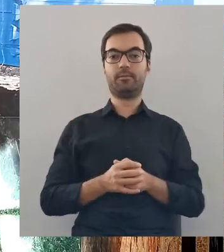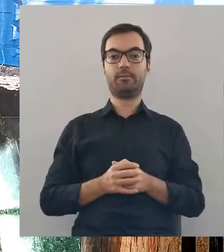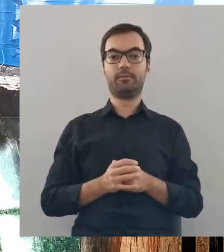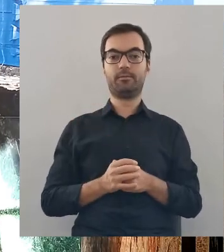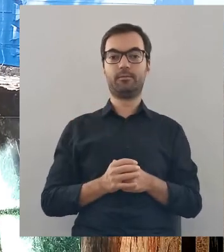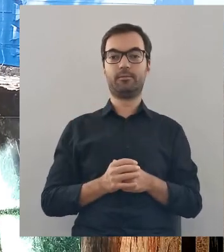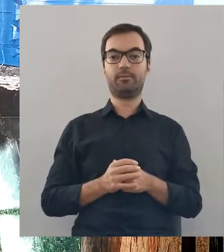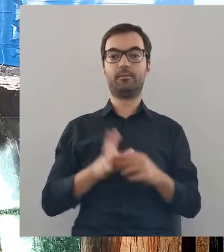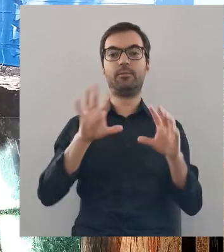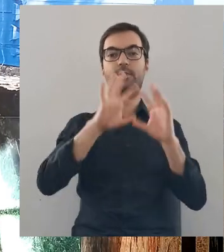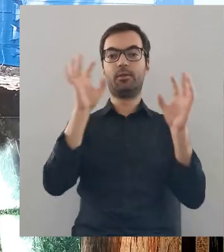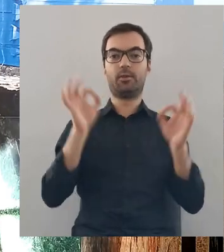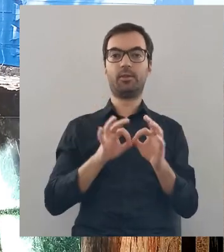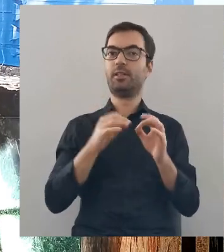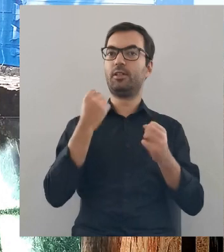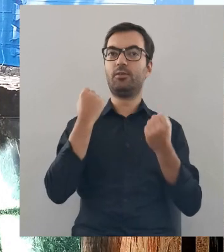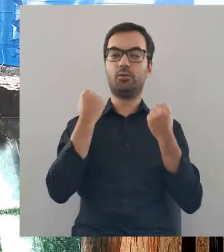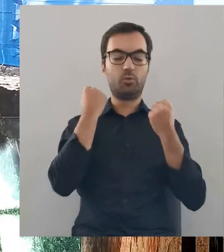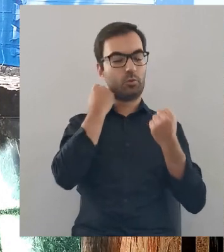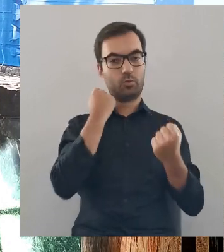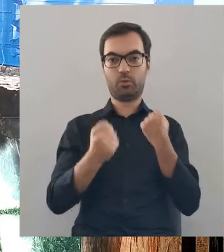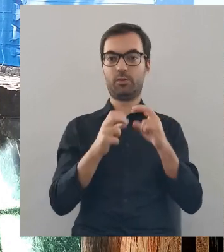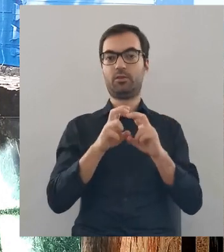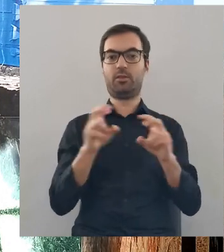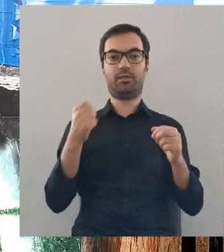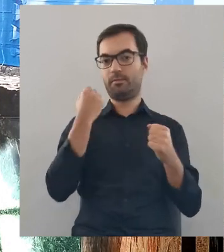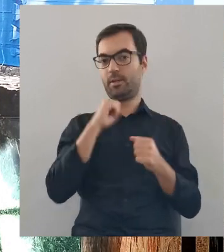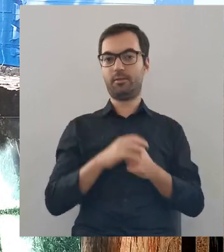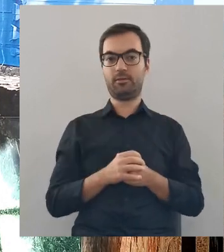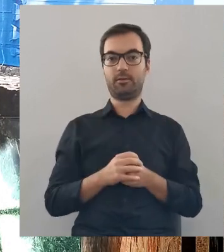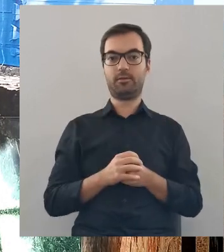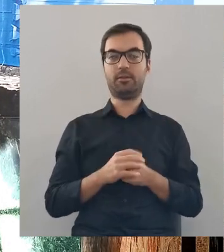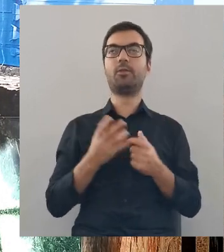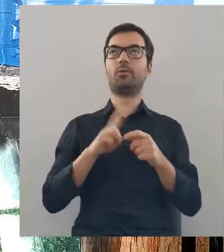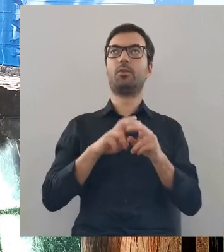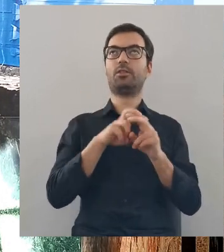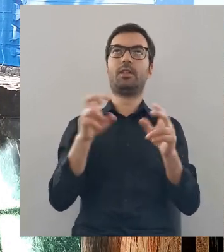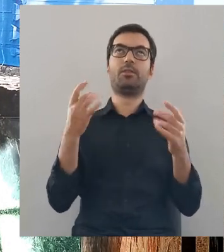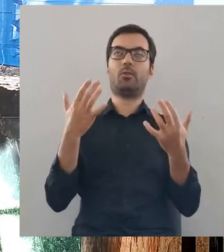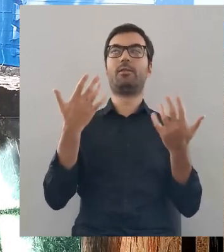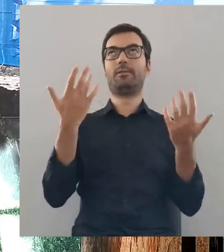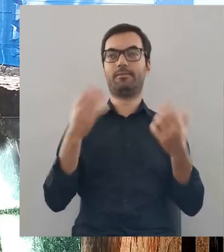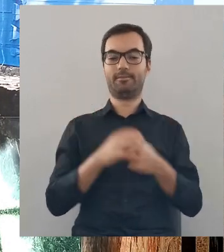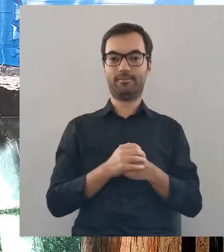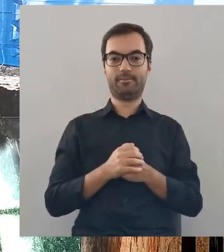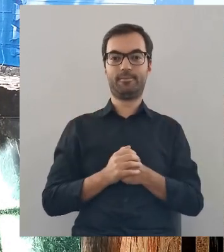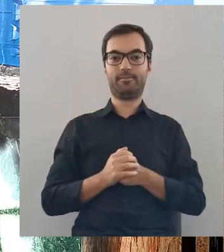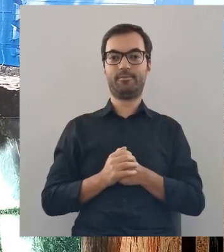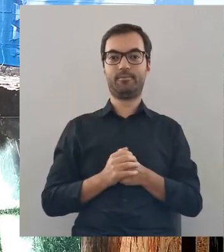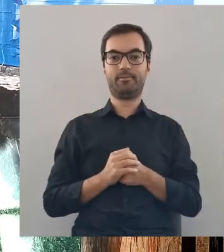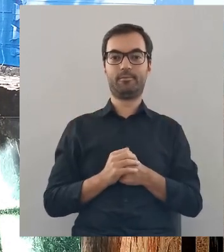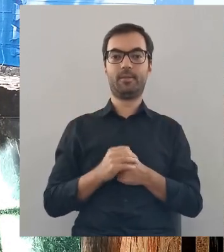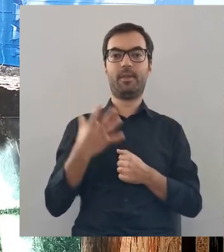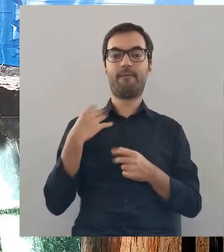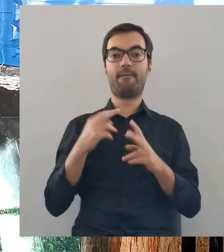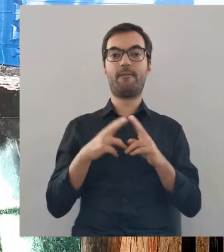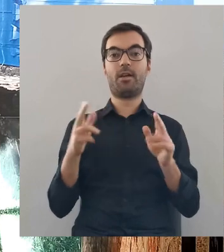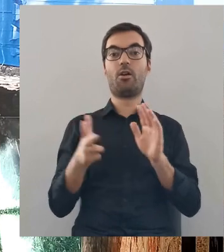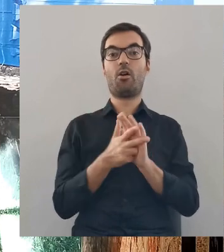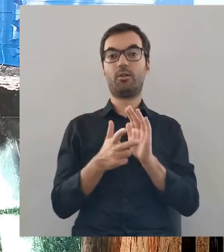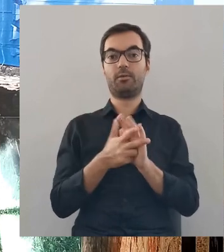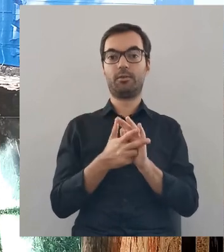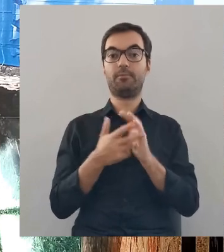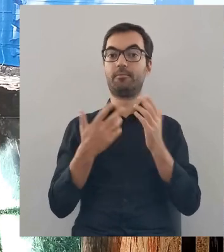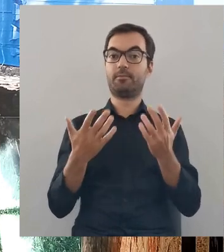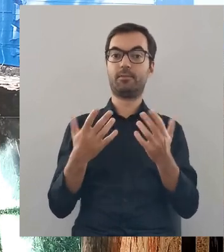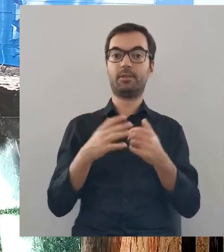czemużby nie. I generalnie nie były to łatwe czasy, które są łatwe. I w